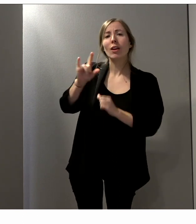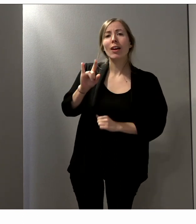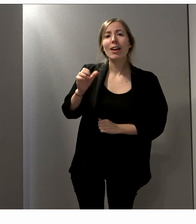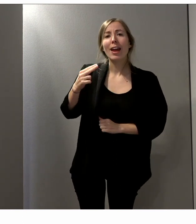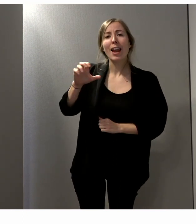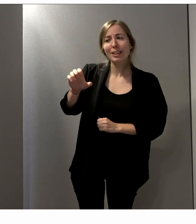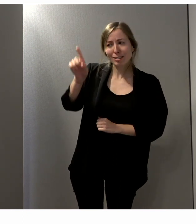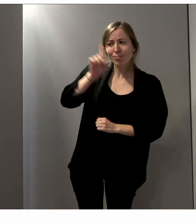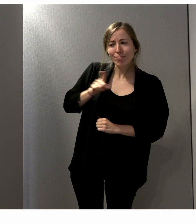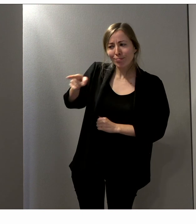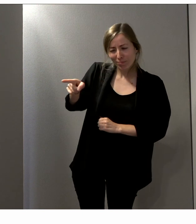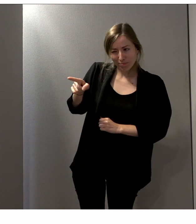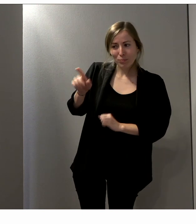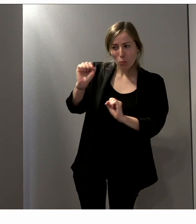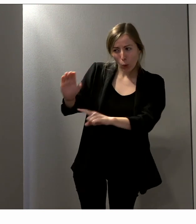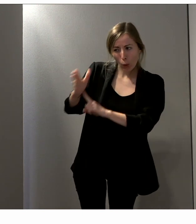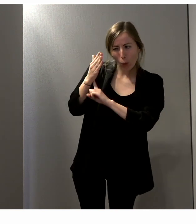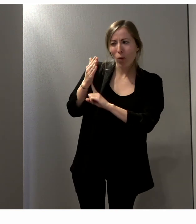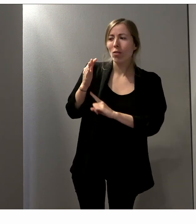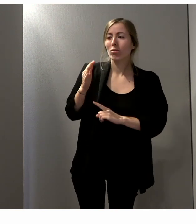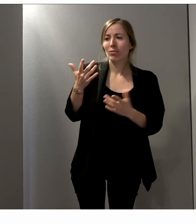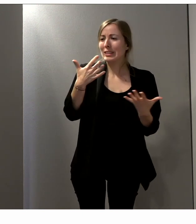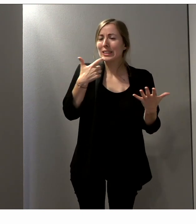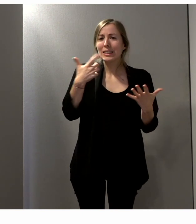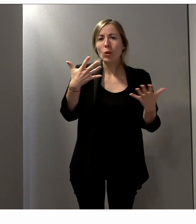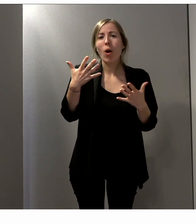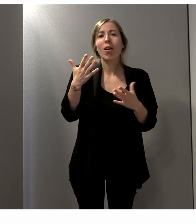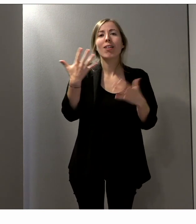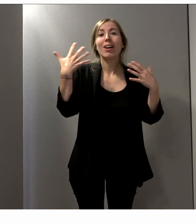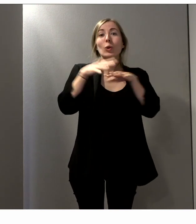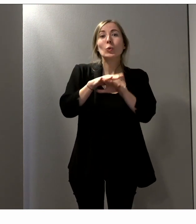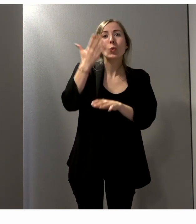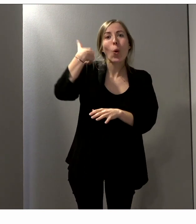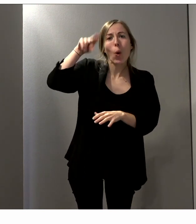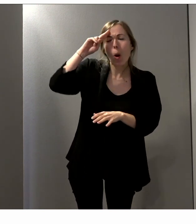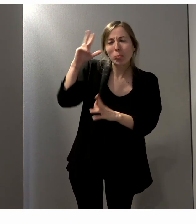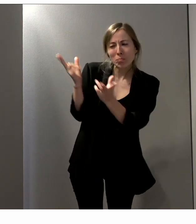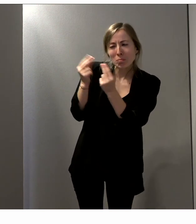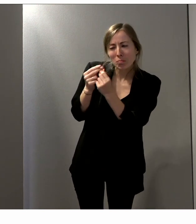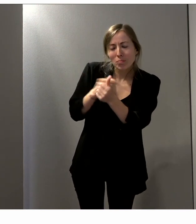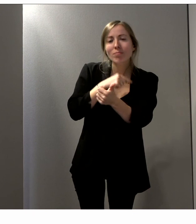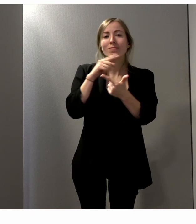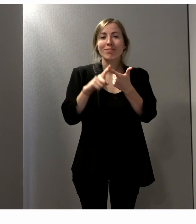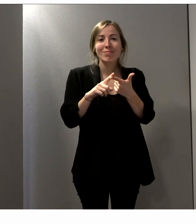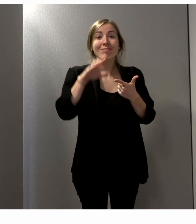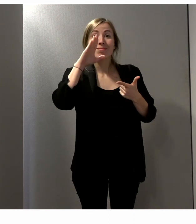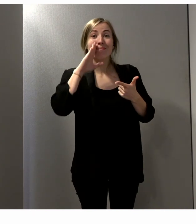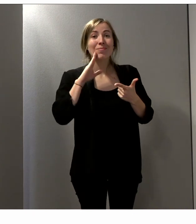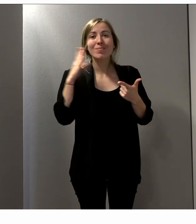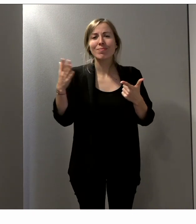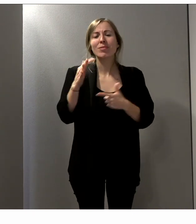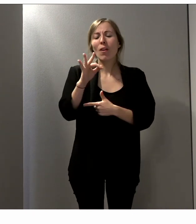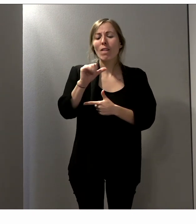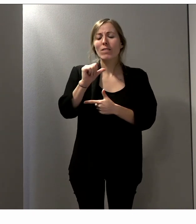Peut-être d'abord pour présenter rapidement ce que c'est qu'Inclusion Europe et puis revenir un peu plus sur l'importance de ce